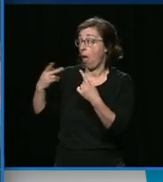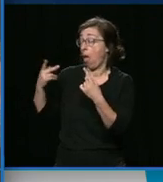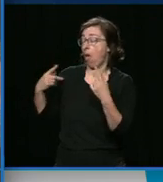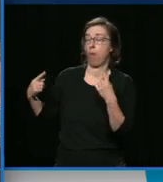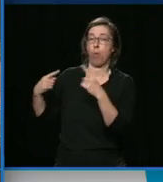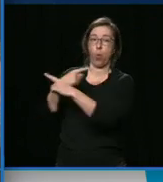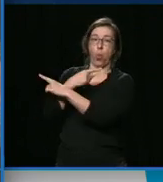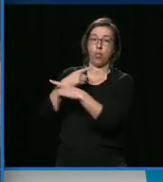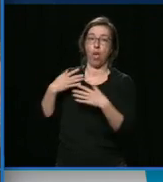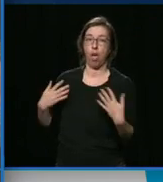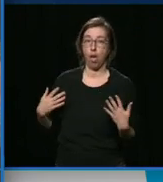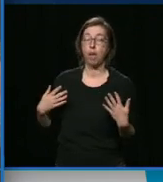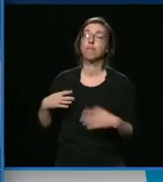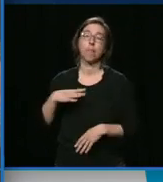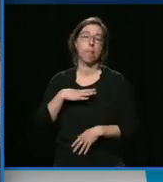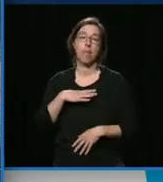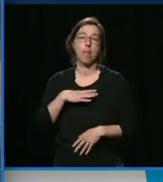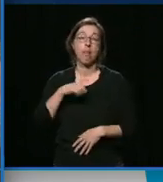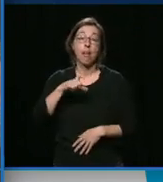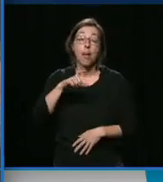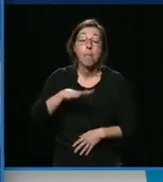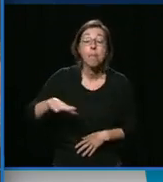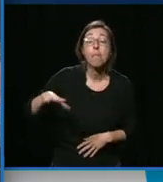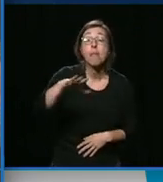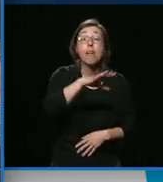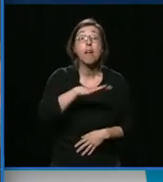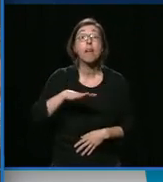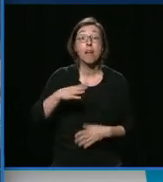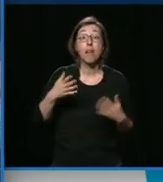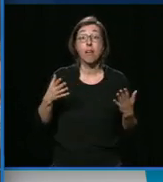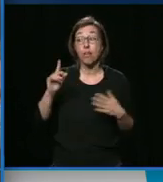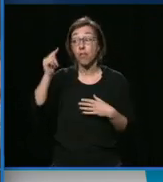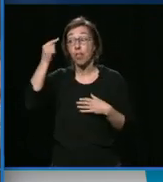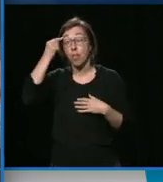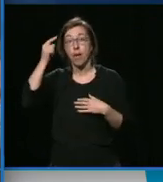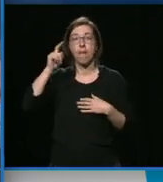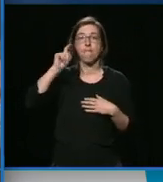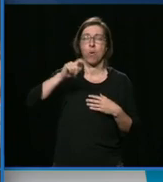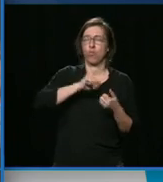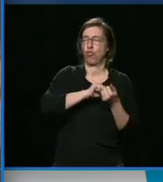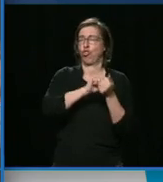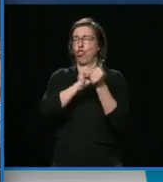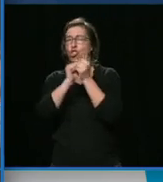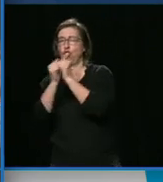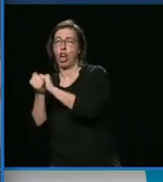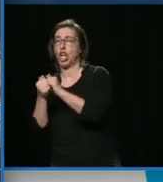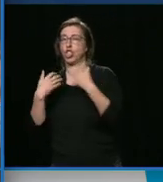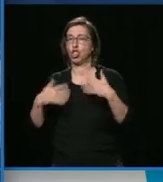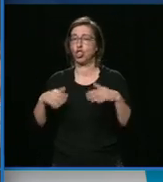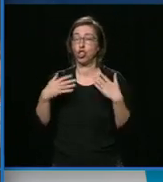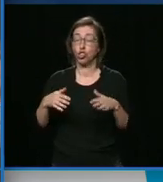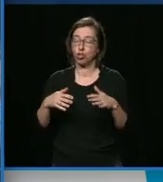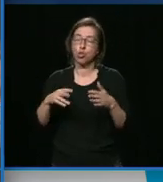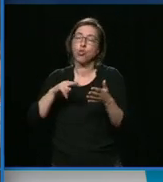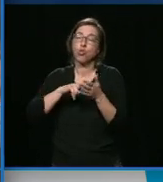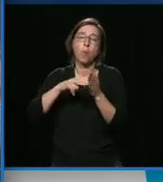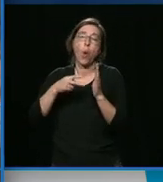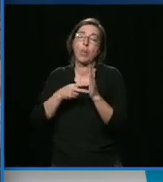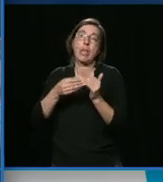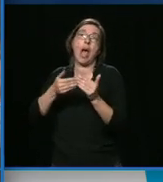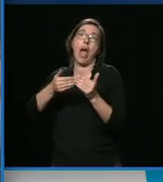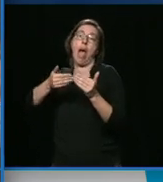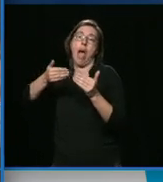doit changer. Le Québec doit prendre au plus vite le grand virage qu'on aurait dû prendre il y a des années. On n'a plus